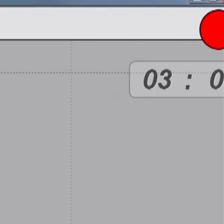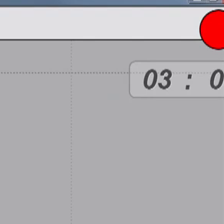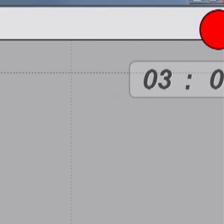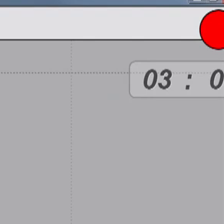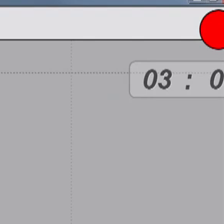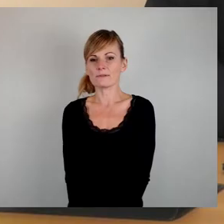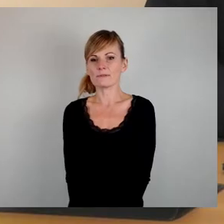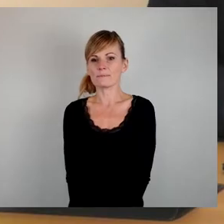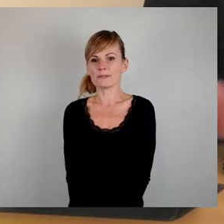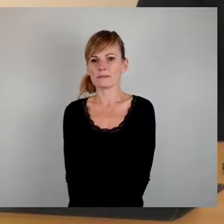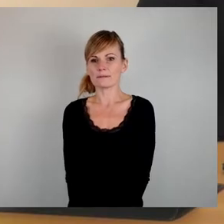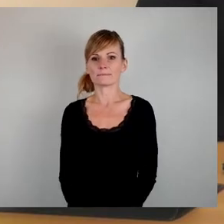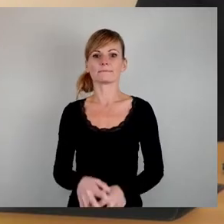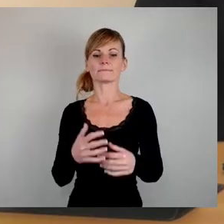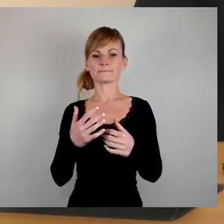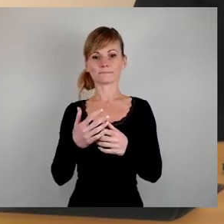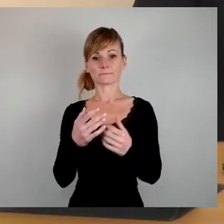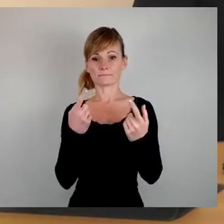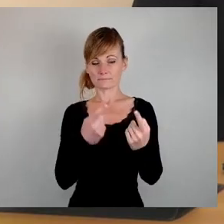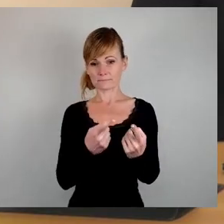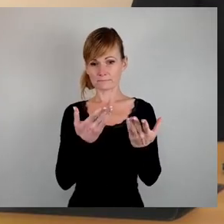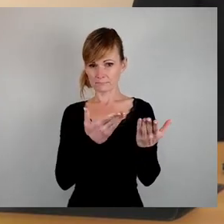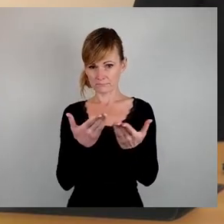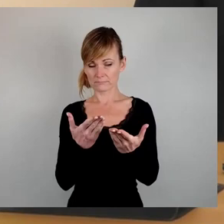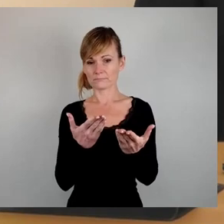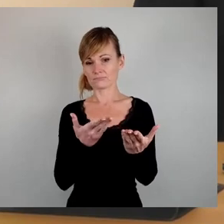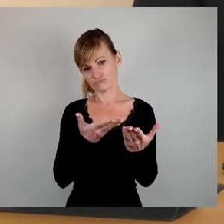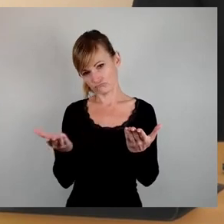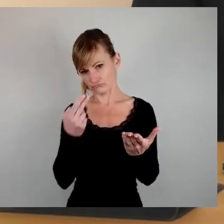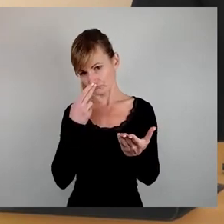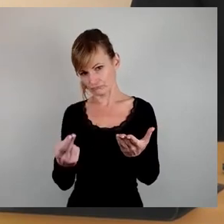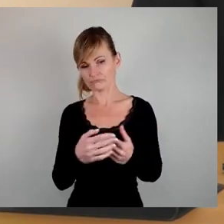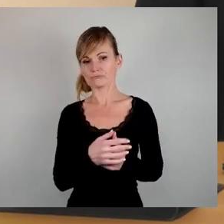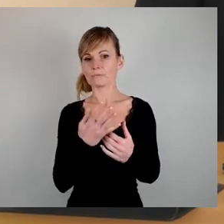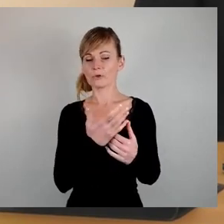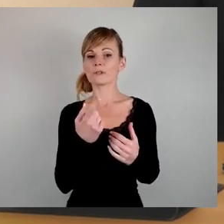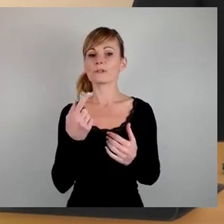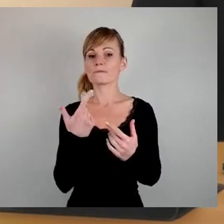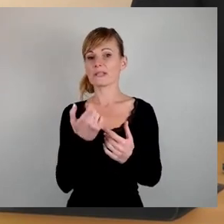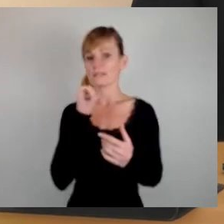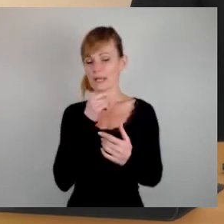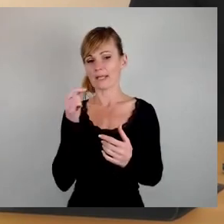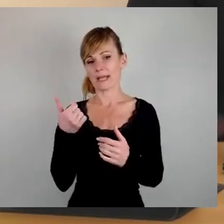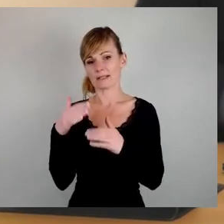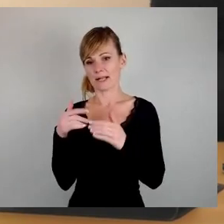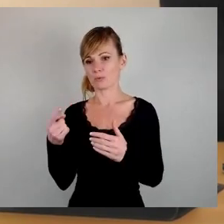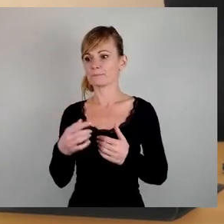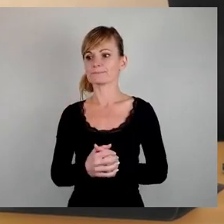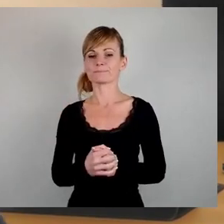47 Ja, Stimmen, 20 Nein, Stimmen. Eine Enthaltung wird damit so angenommen.